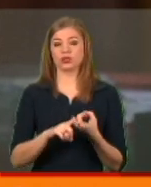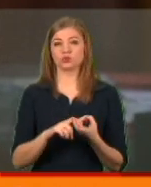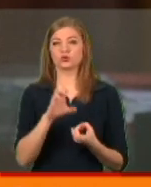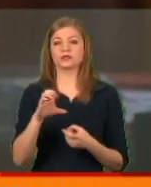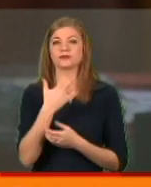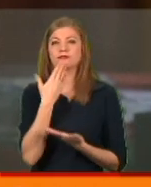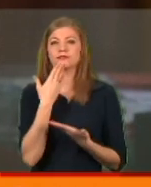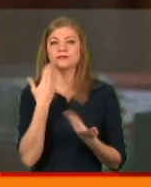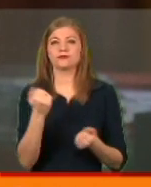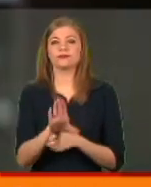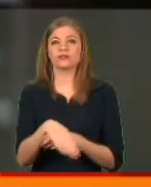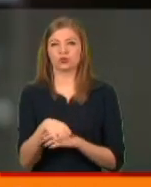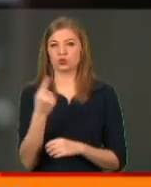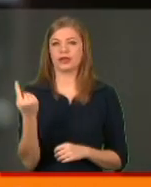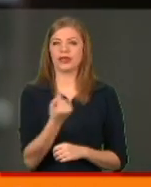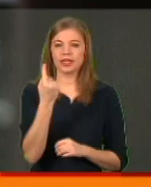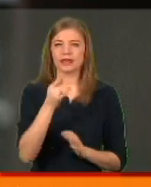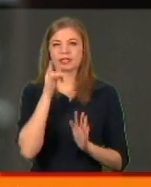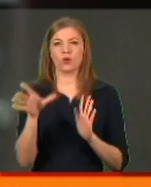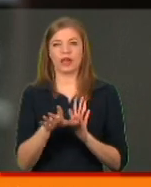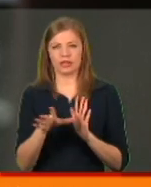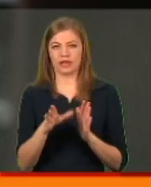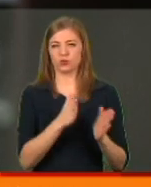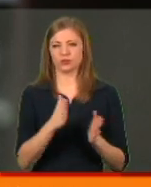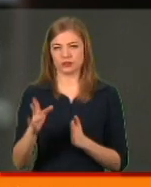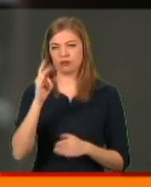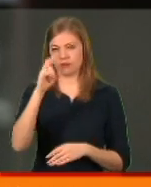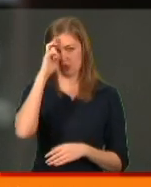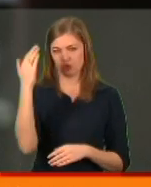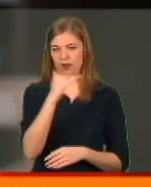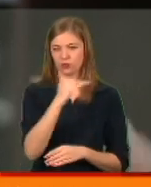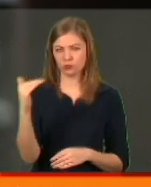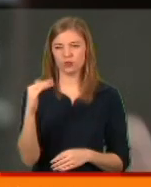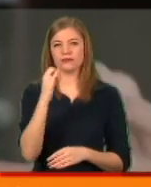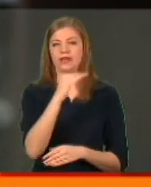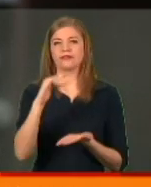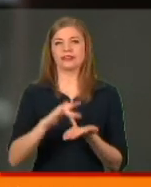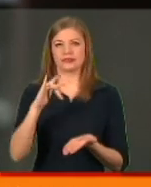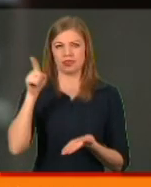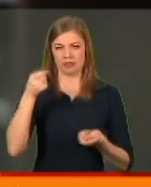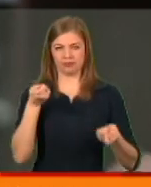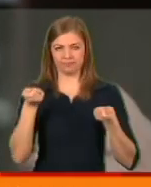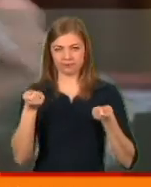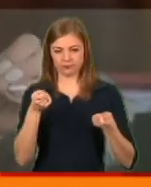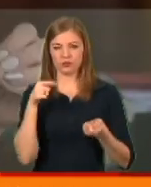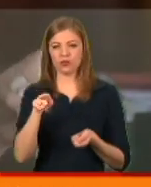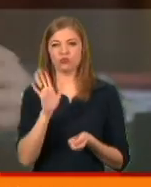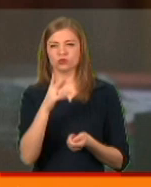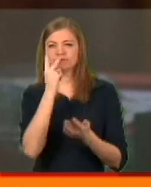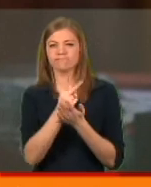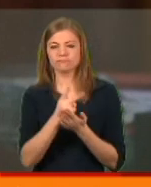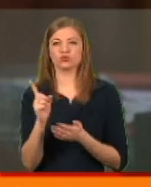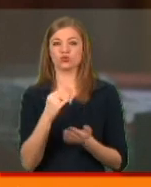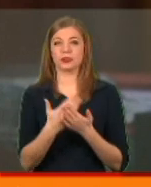відсутністю єдиної електронної системи на державному рівні, на рівні центрального апарату, яка показує,